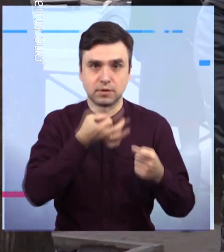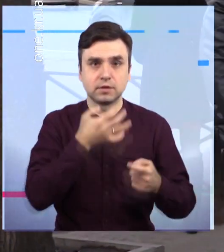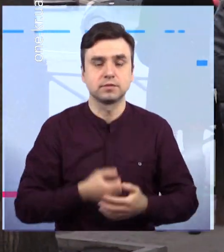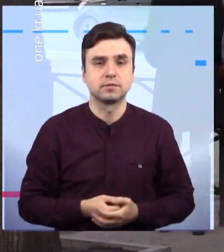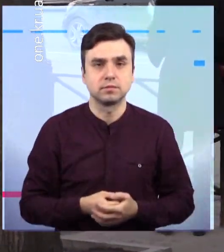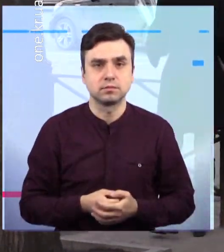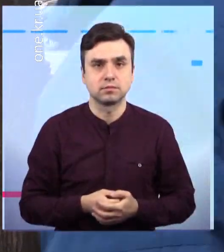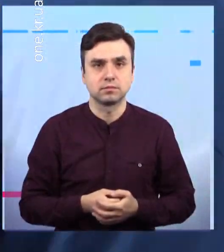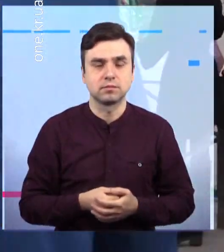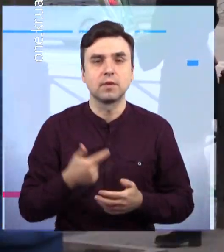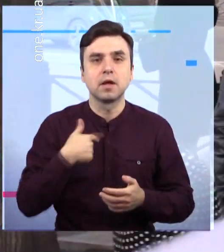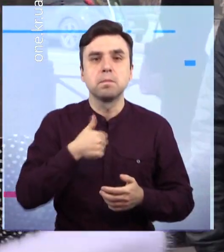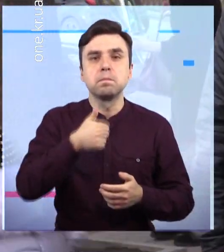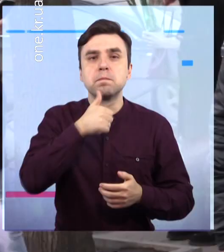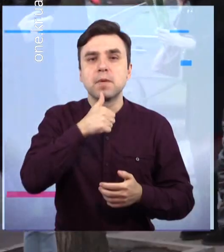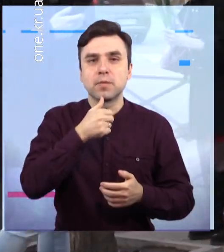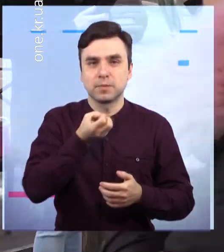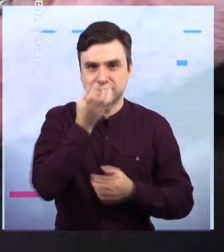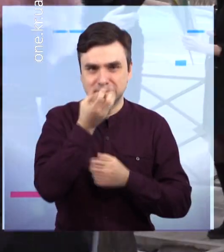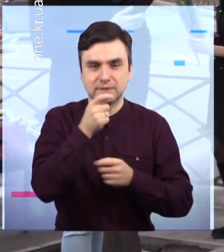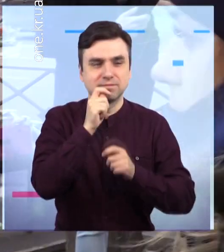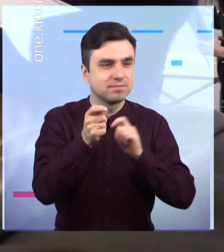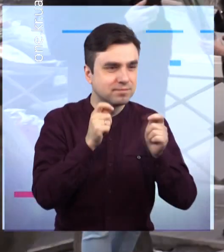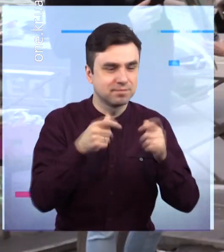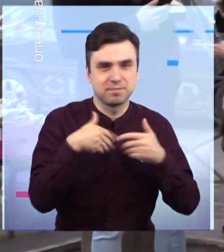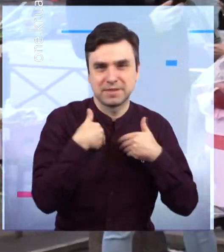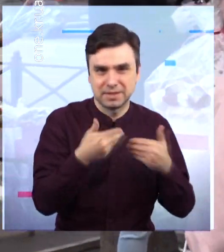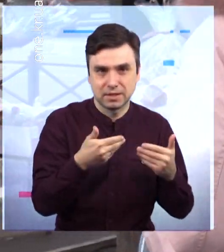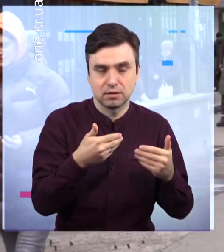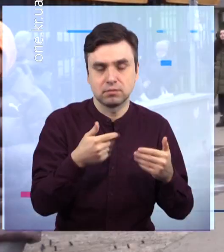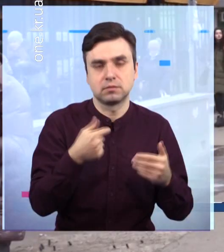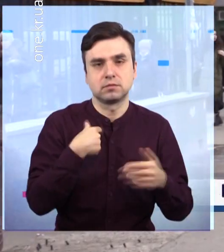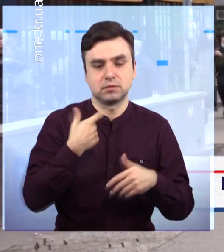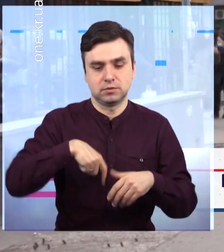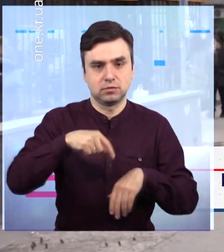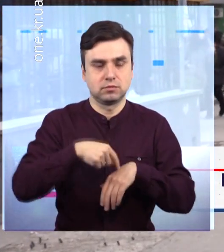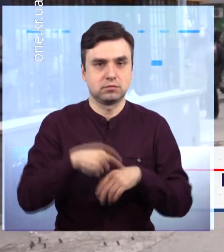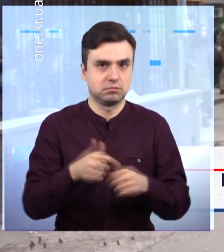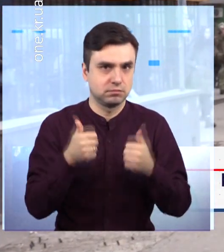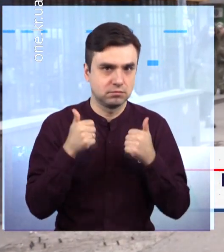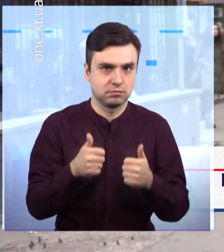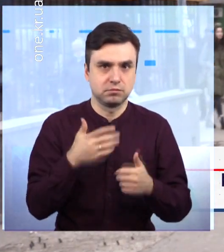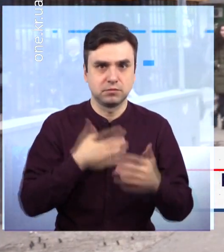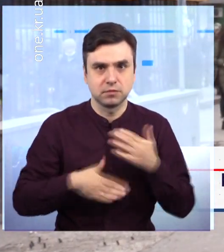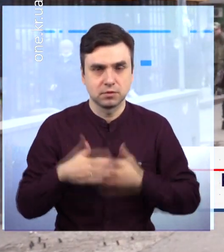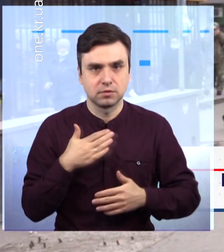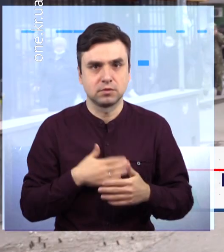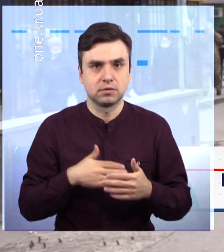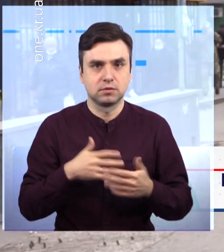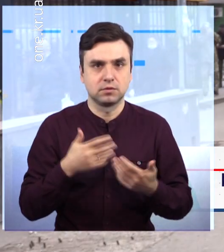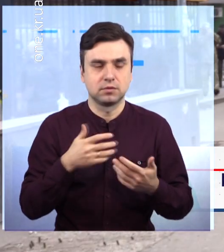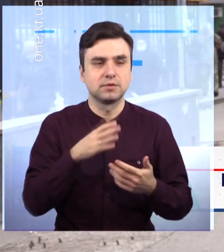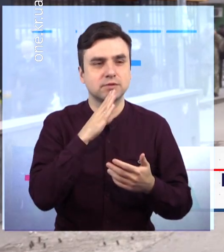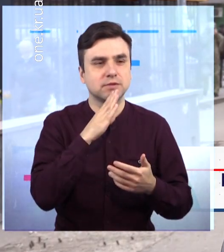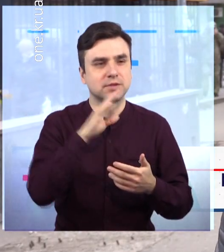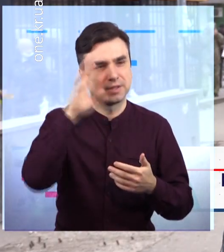пересвідчився, наскільки ця незвична акція припала до душі мешканкам Кривого Рогу. У мене дуже положительне впечатлення. З положительними